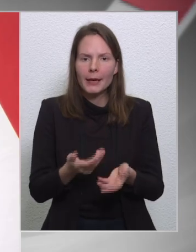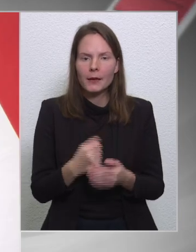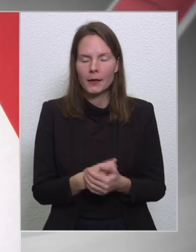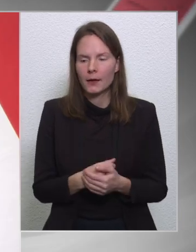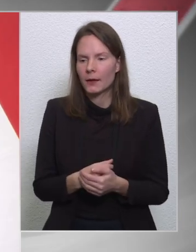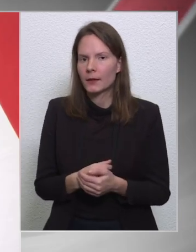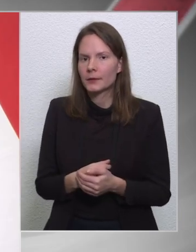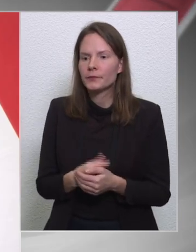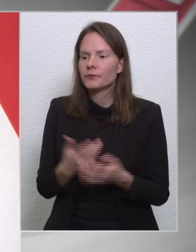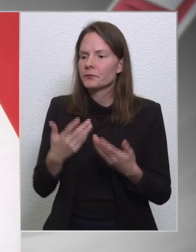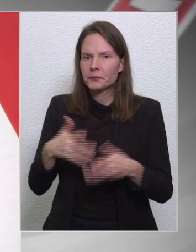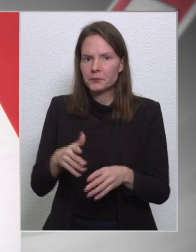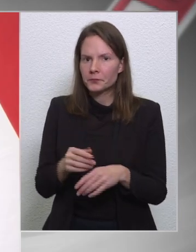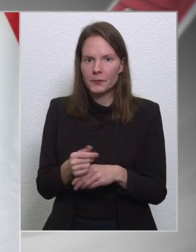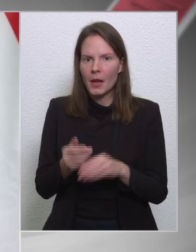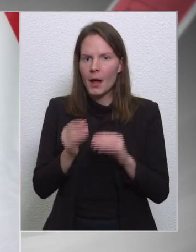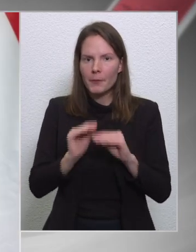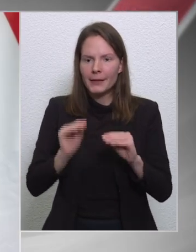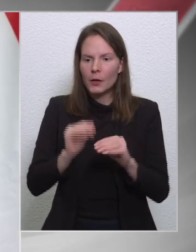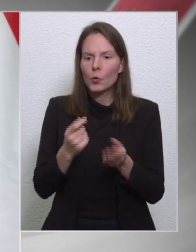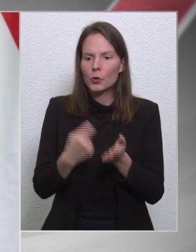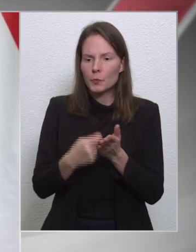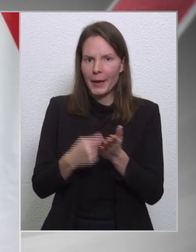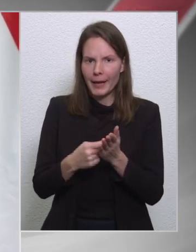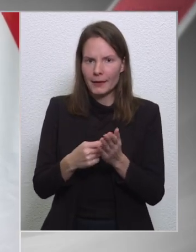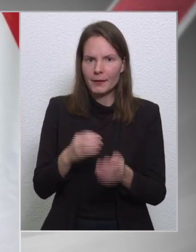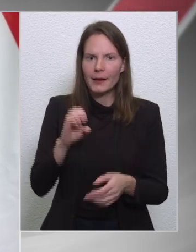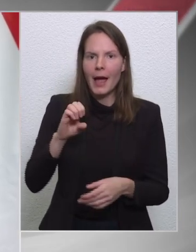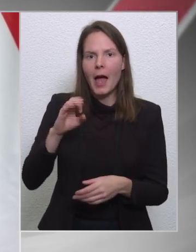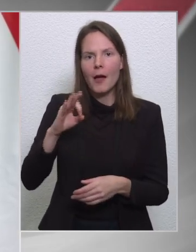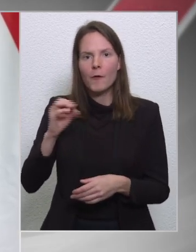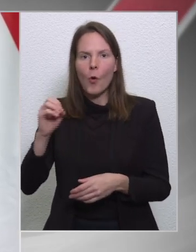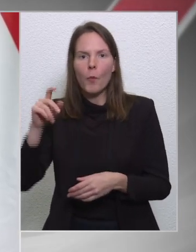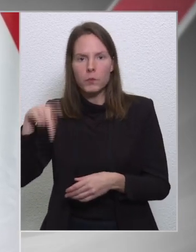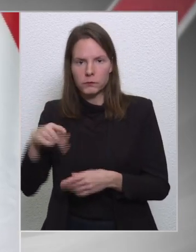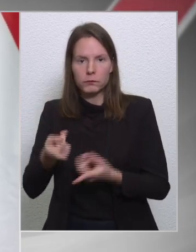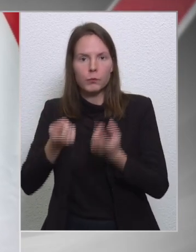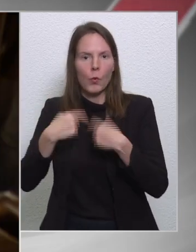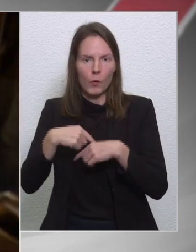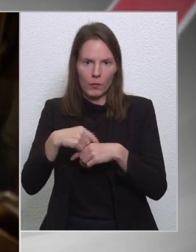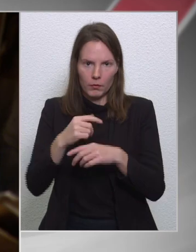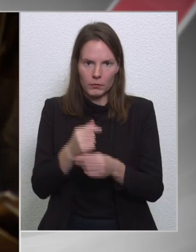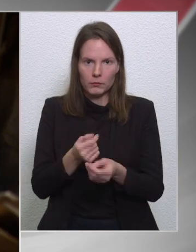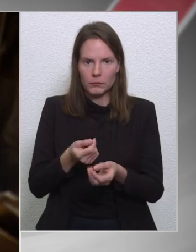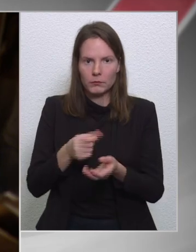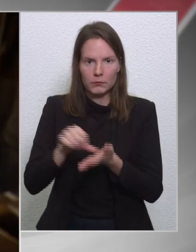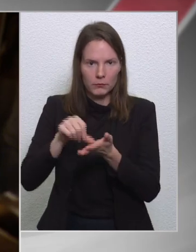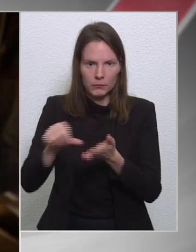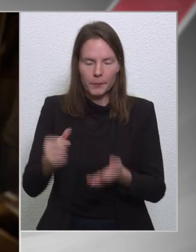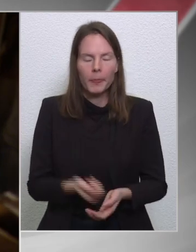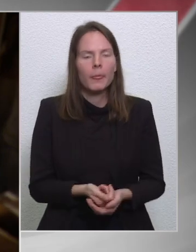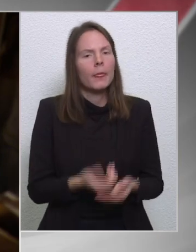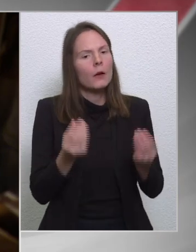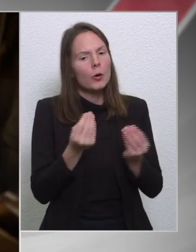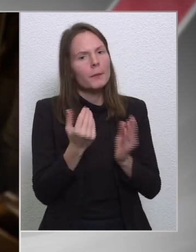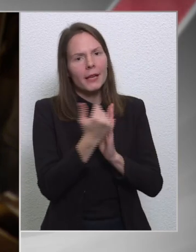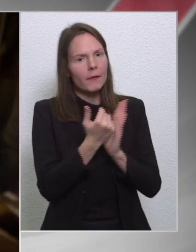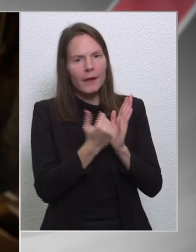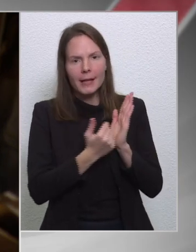Semennyi. A pedagógusbérek az EFOB-ból lennének. Amit nem terveznek befogyasztani. Akkor miért feltétele a